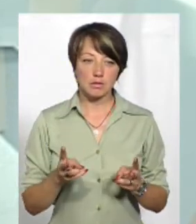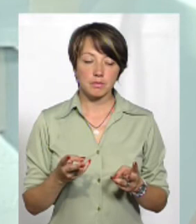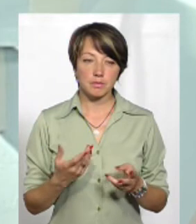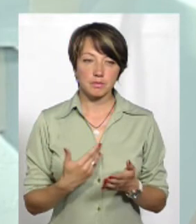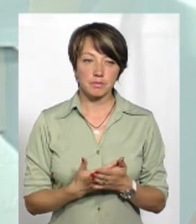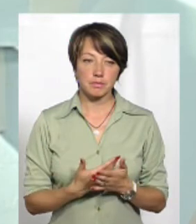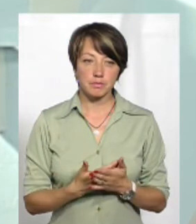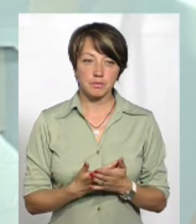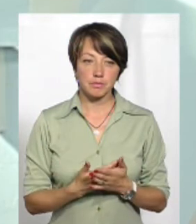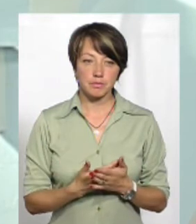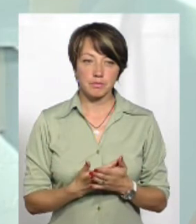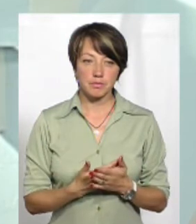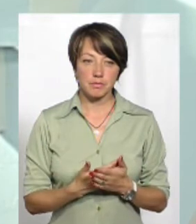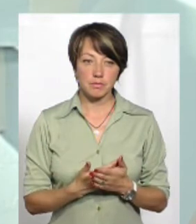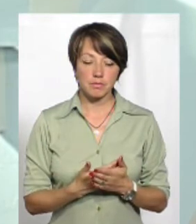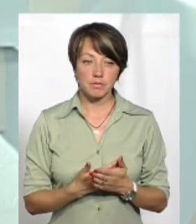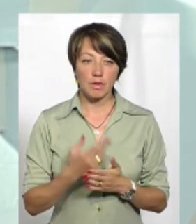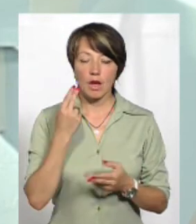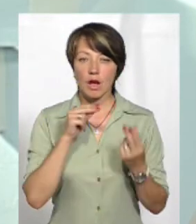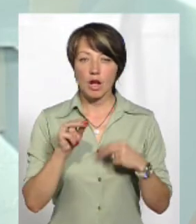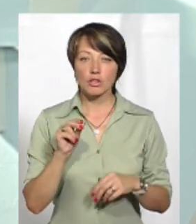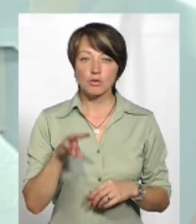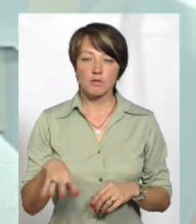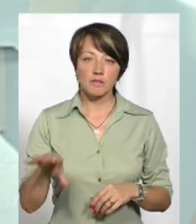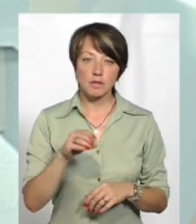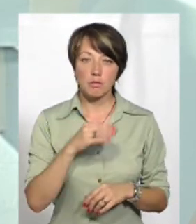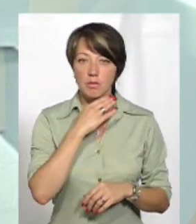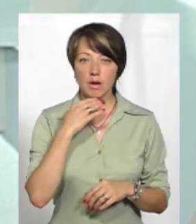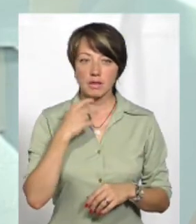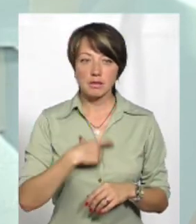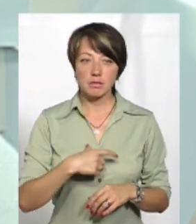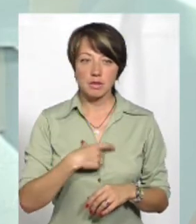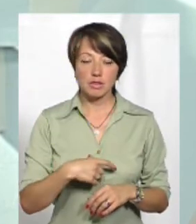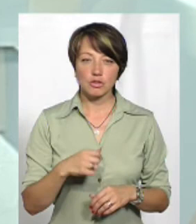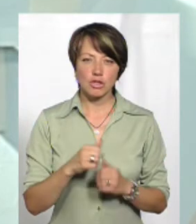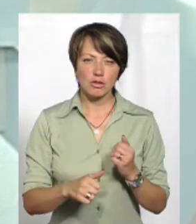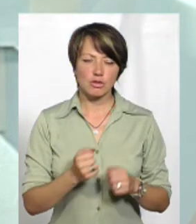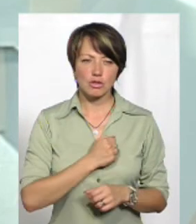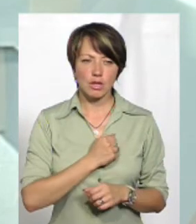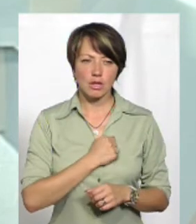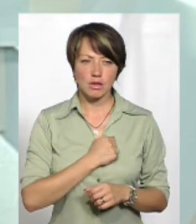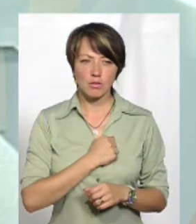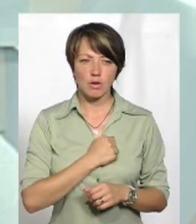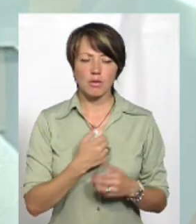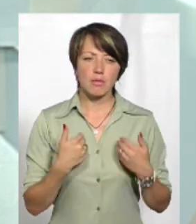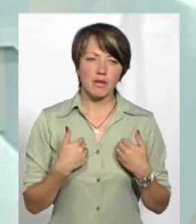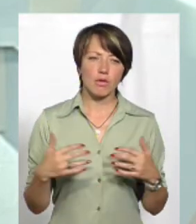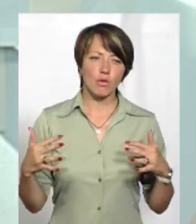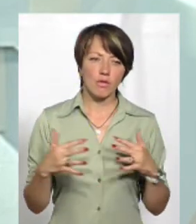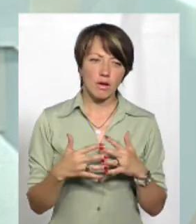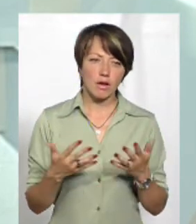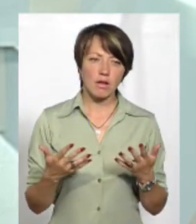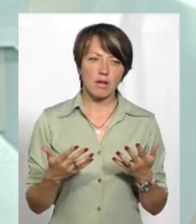напевно, найкраще з усіх. Скажімо, дуже багато ми себе часто жаліємо, часто густо, що ми воювали,